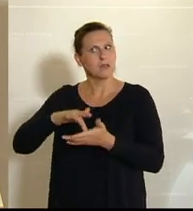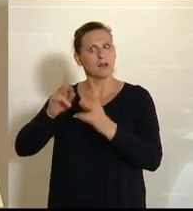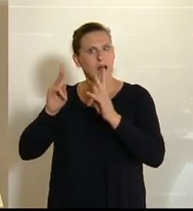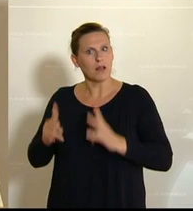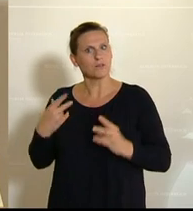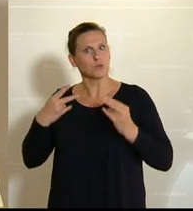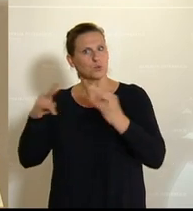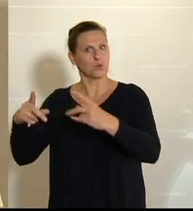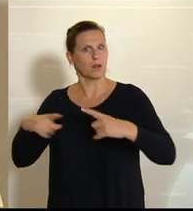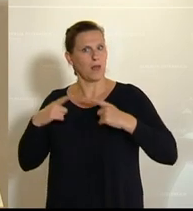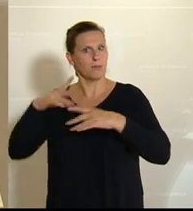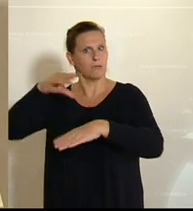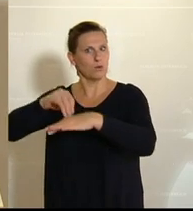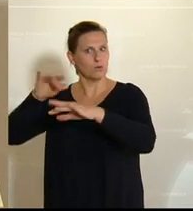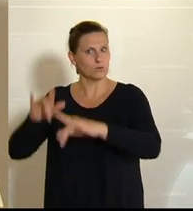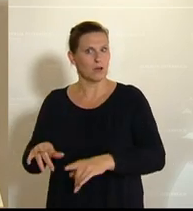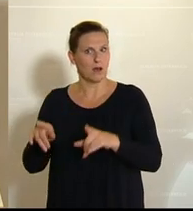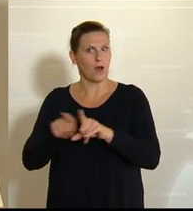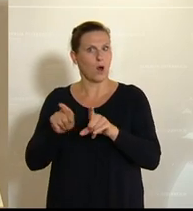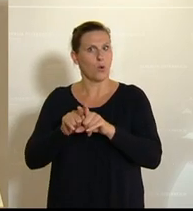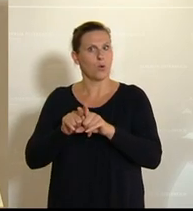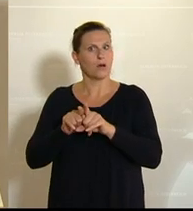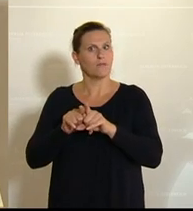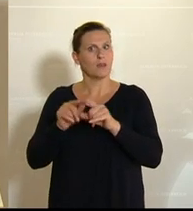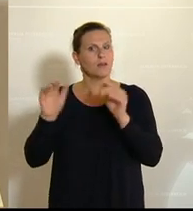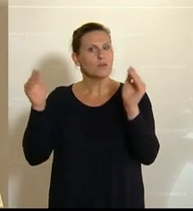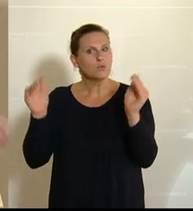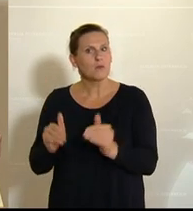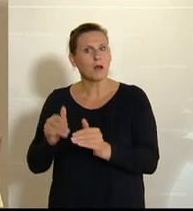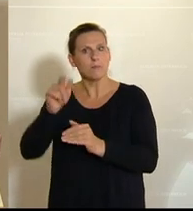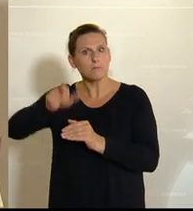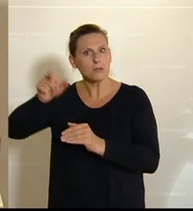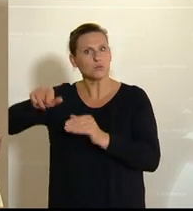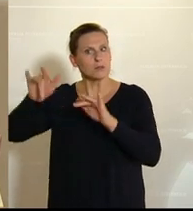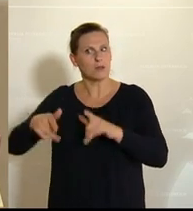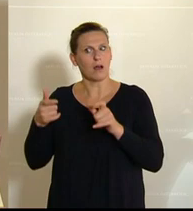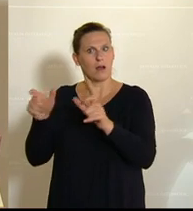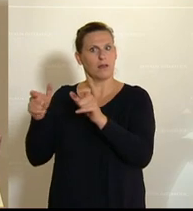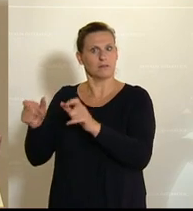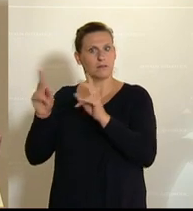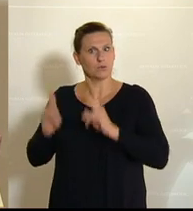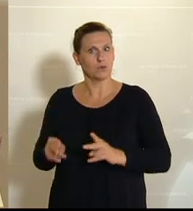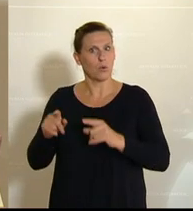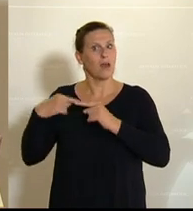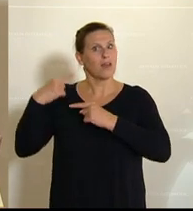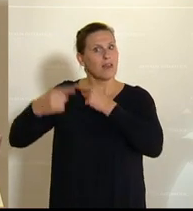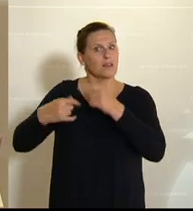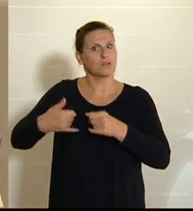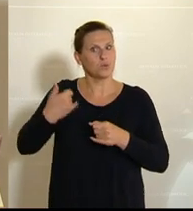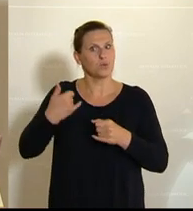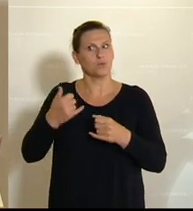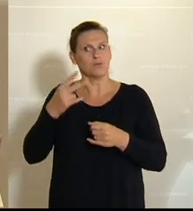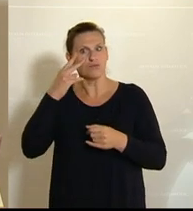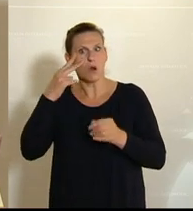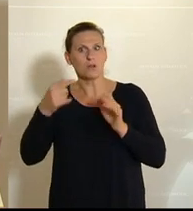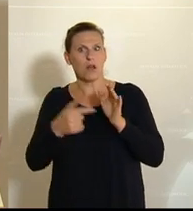So können wir dazu beitragen, den Bevölkerungsrückgang in diesen Regionen einzudämmen. Und die junge Generation hat eben diese